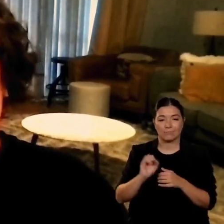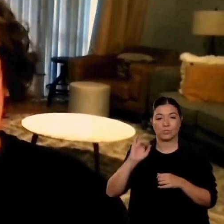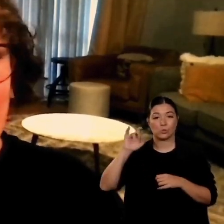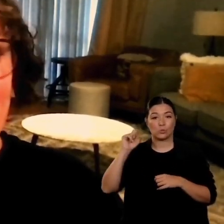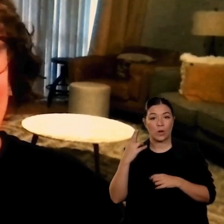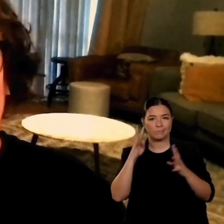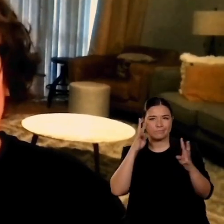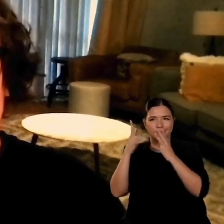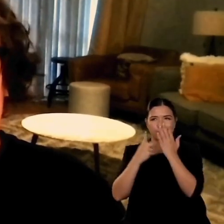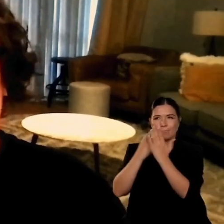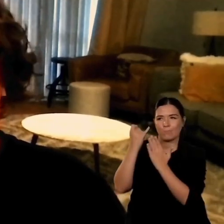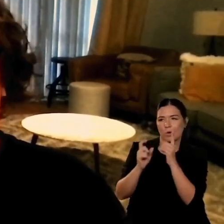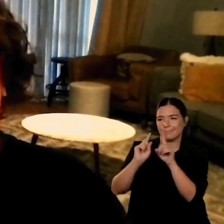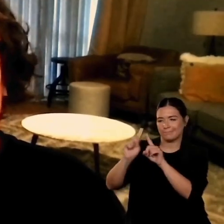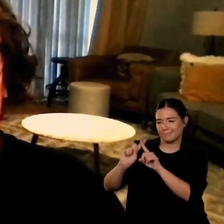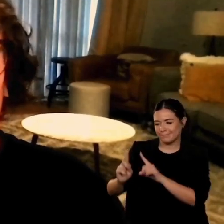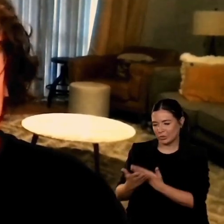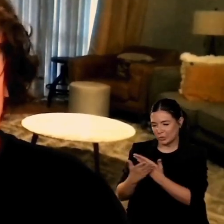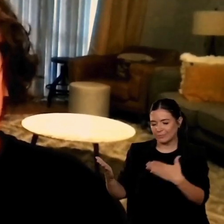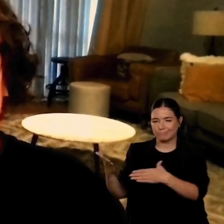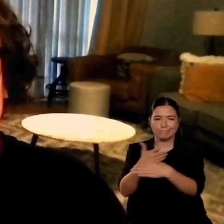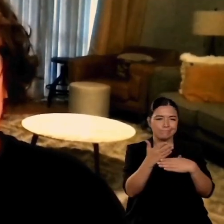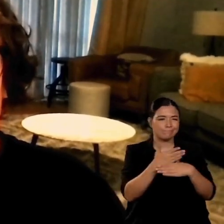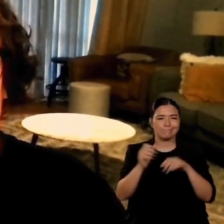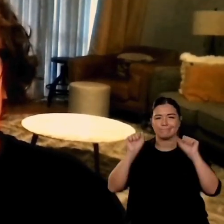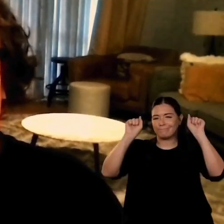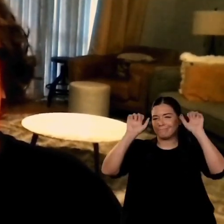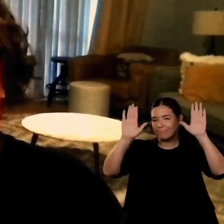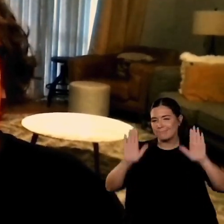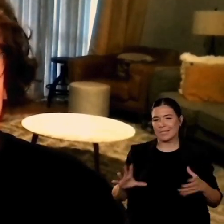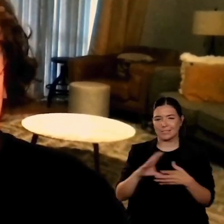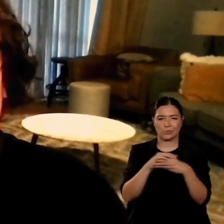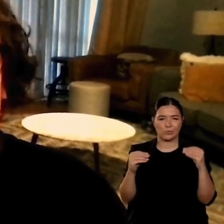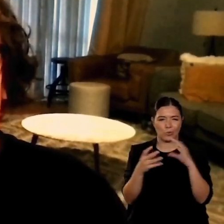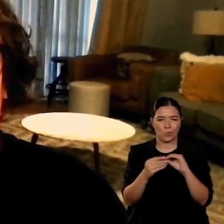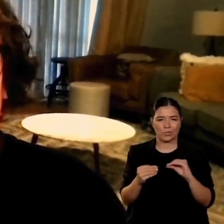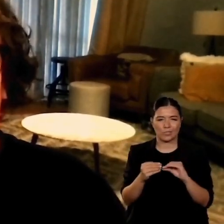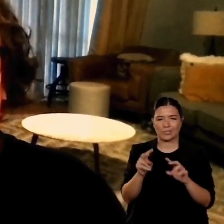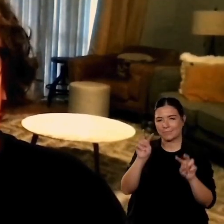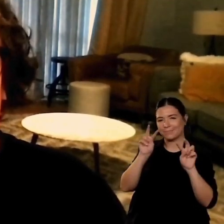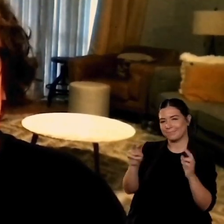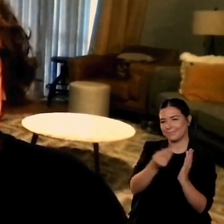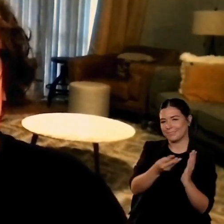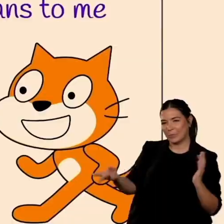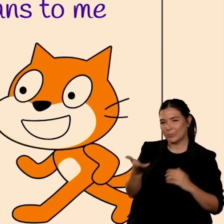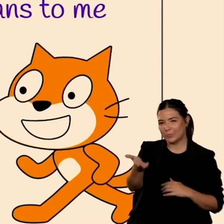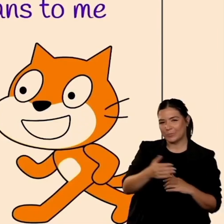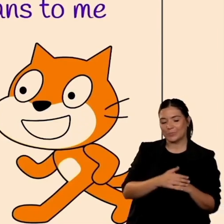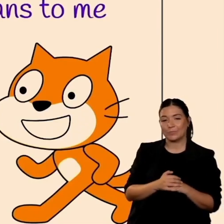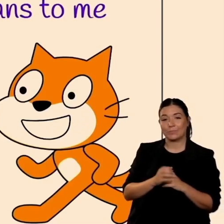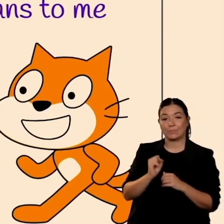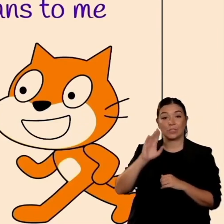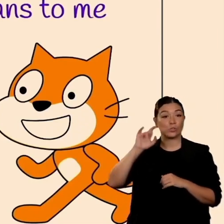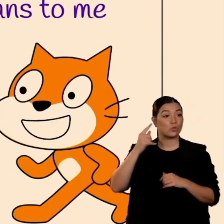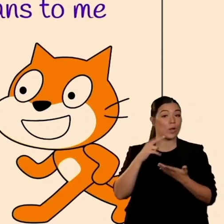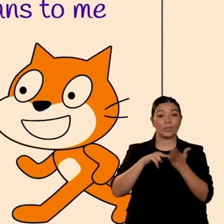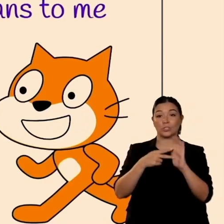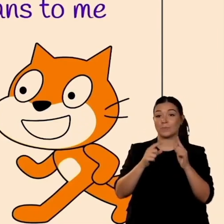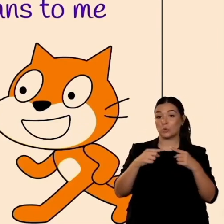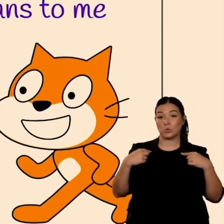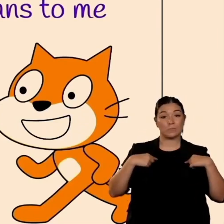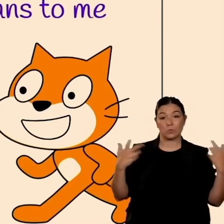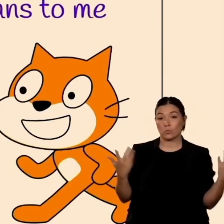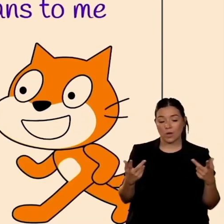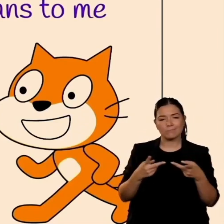un luogo dove posso divertirmi dove posso vedere le mie creazioni attraverso la vita dandogli vita